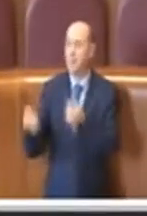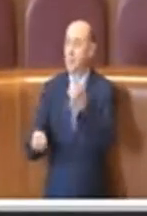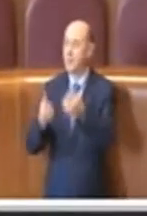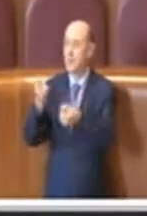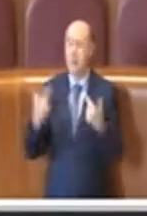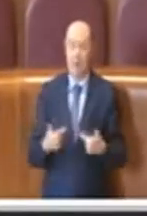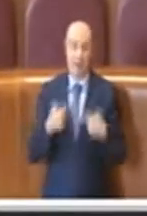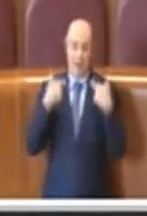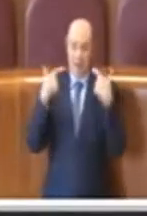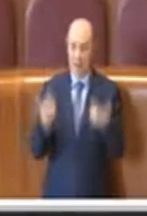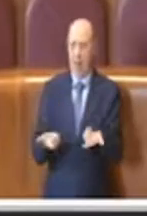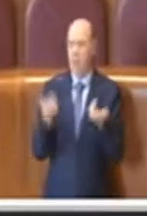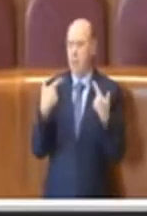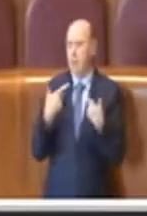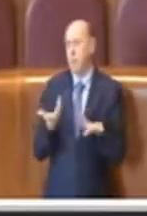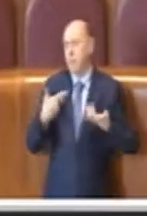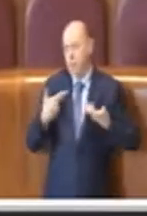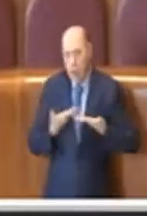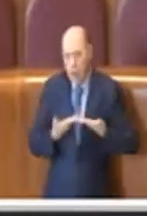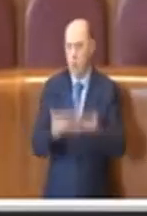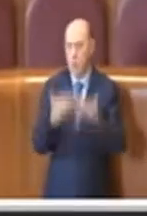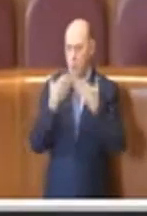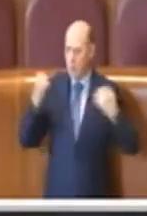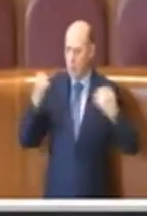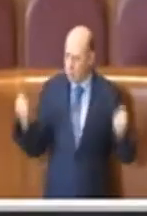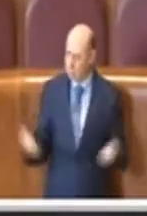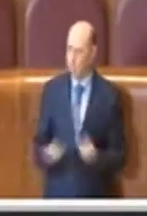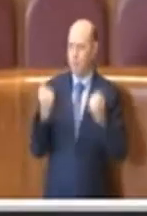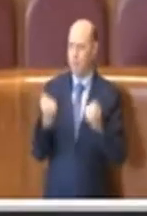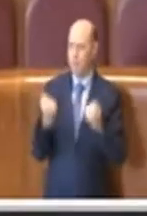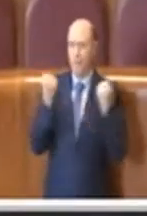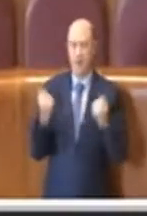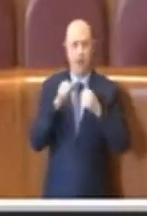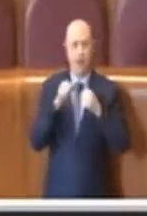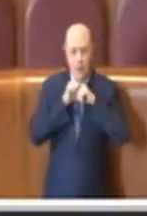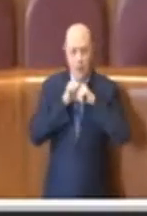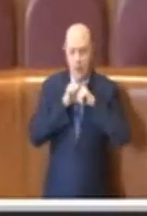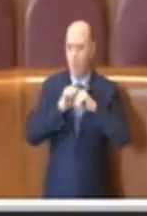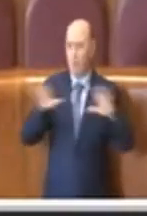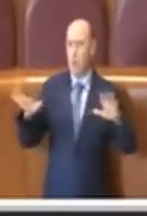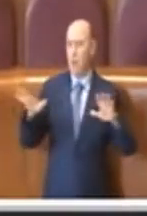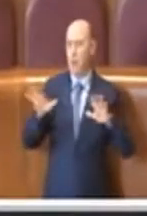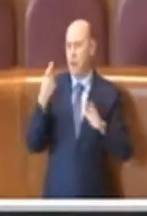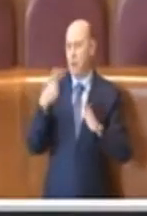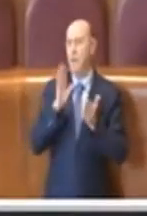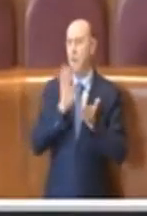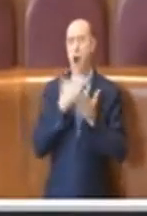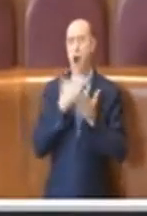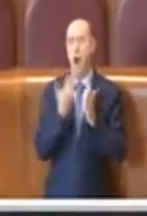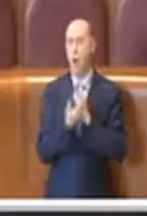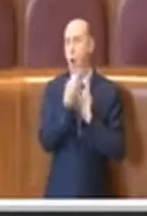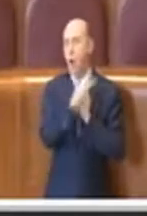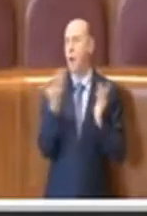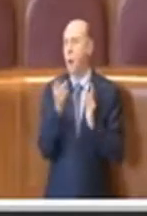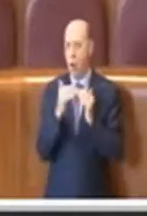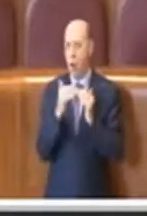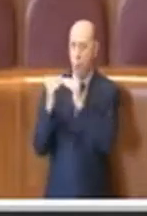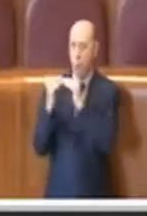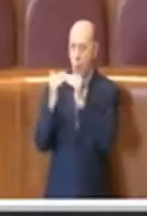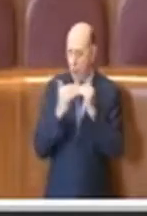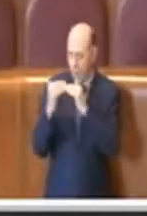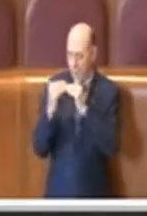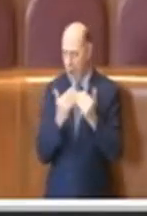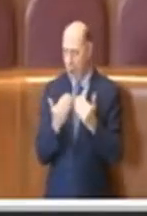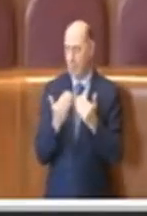consentire e contribuire alla promozione e alla diffusione di quelli che sono i valori dell'uguaglianza, della pace dei